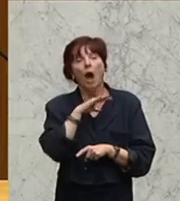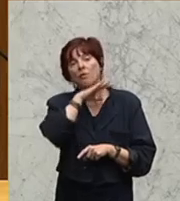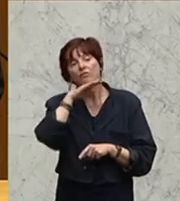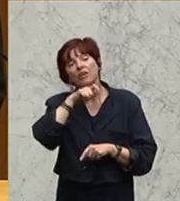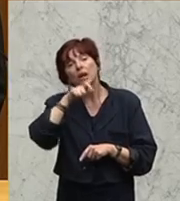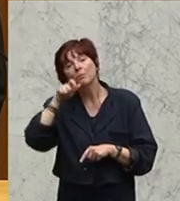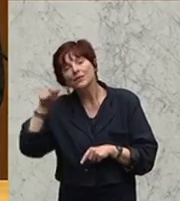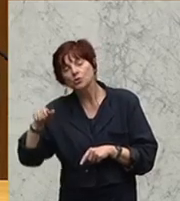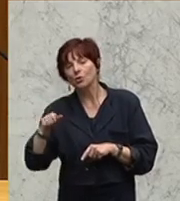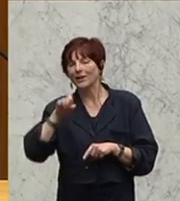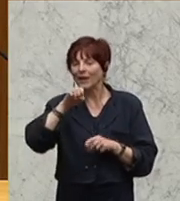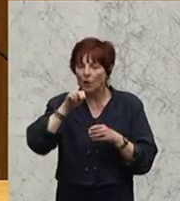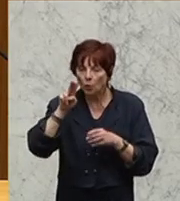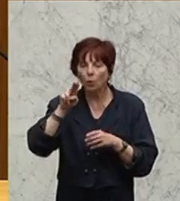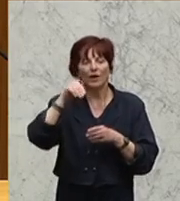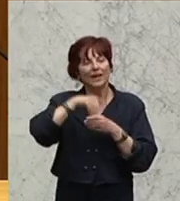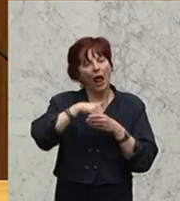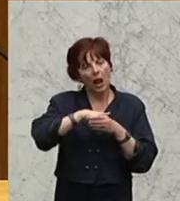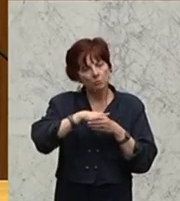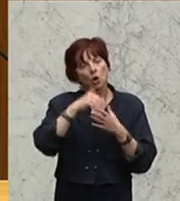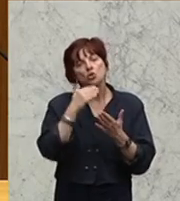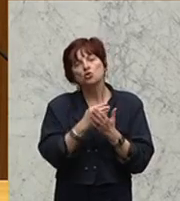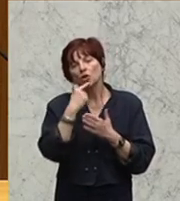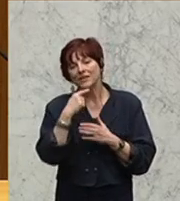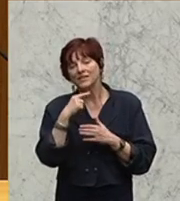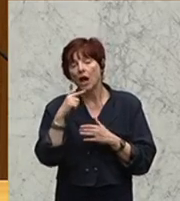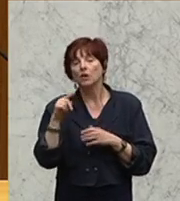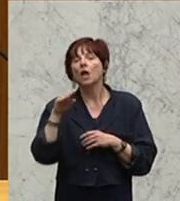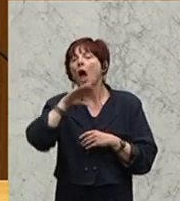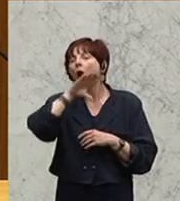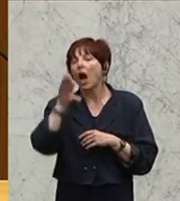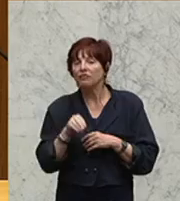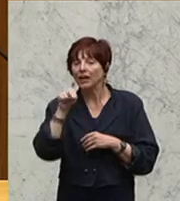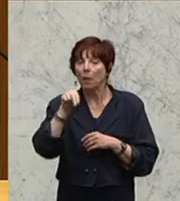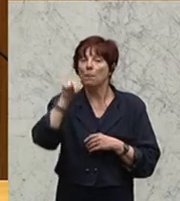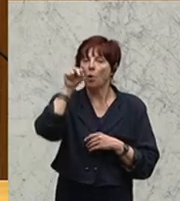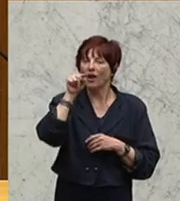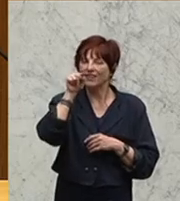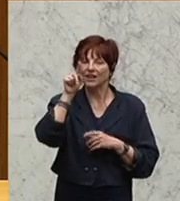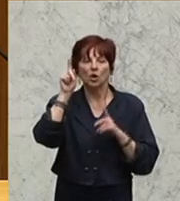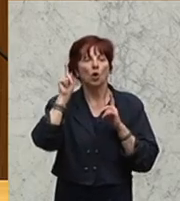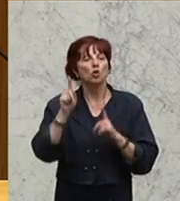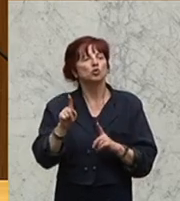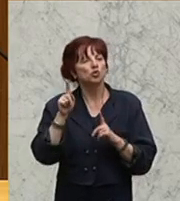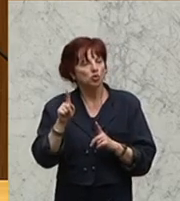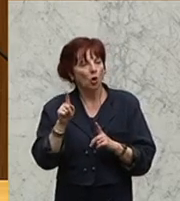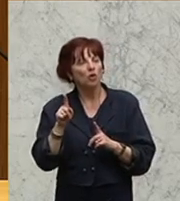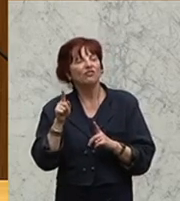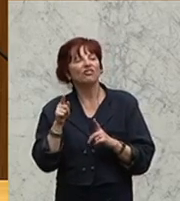nämlich Anlaufstellen in Nordafrika zu schaffen, die vom UNHCR